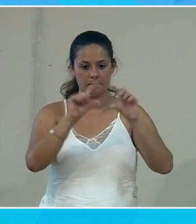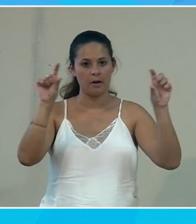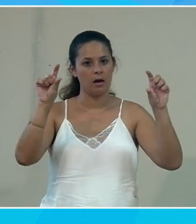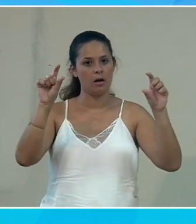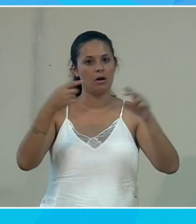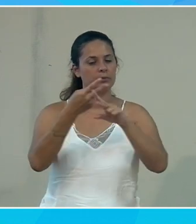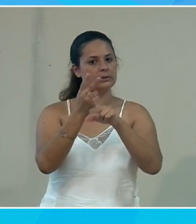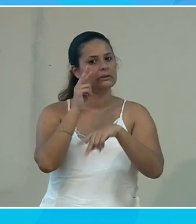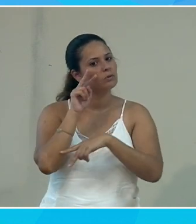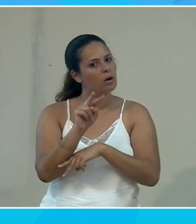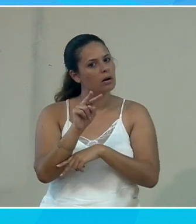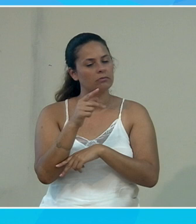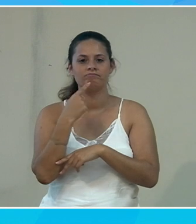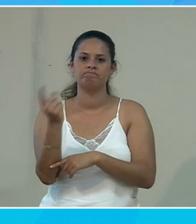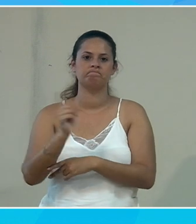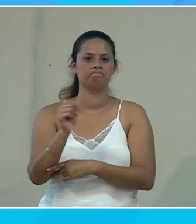voyez ? Non.